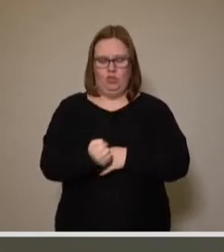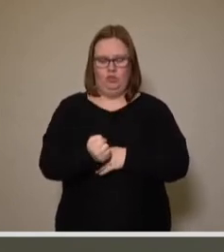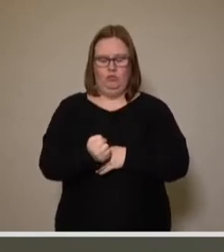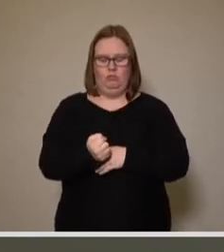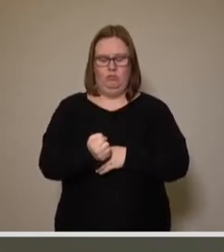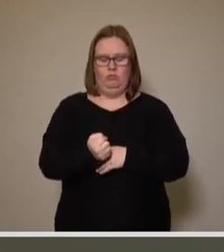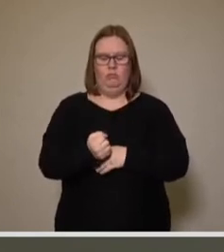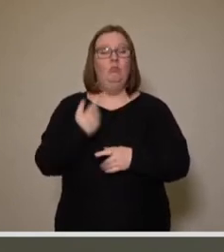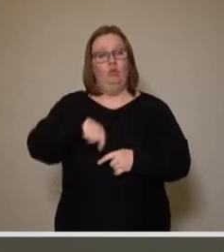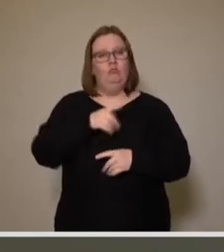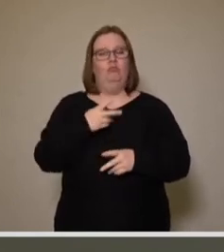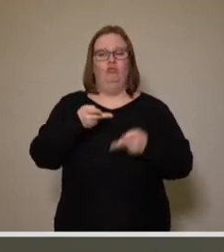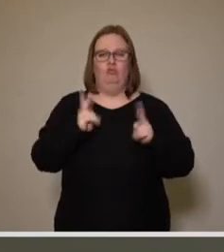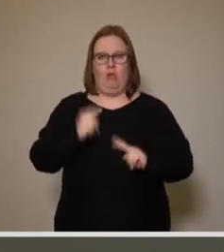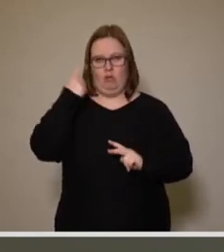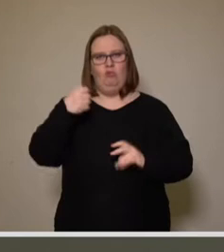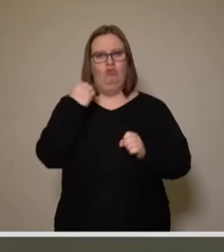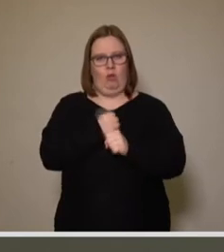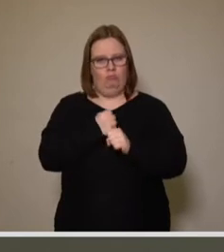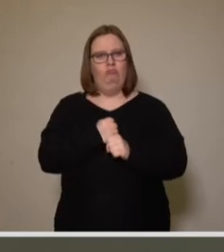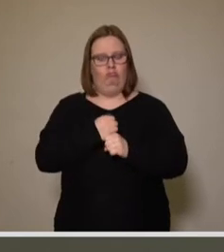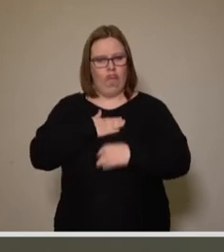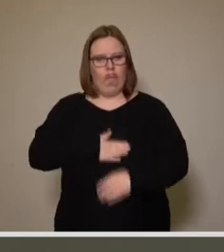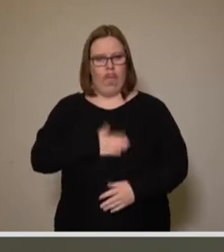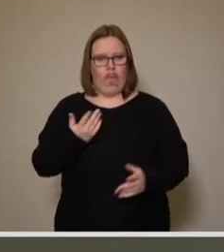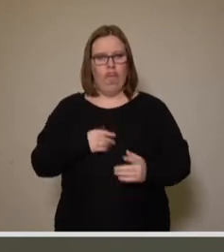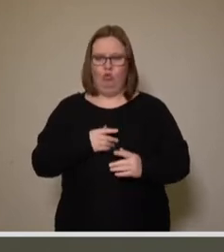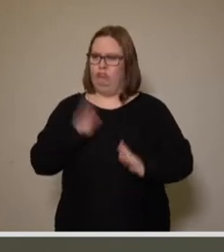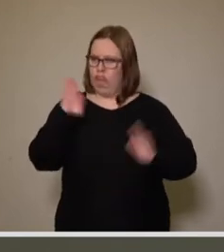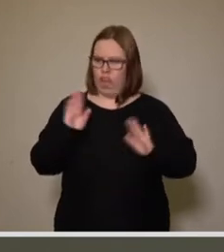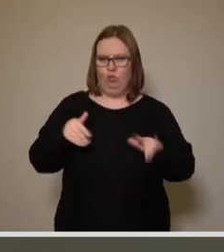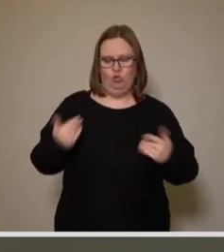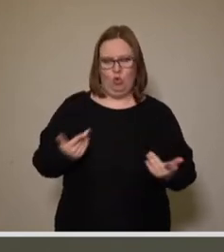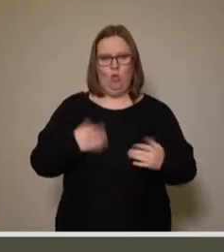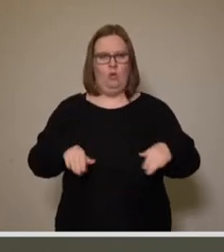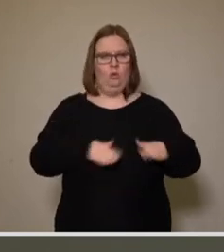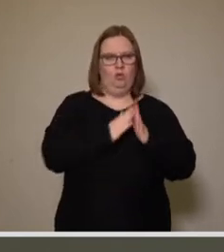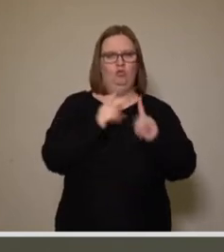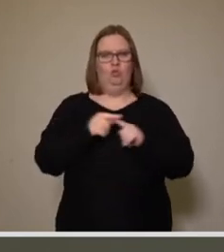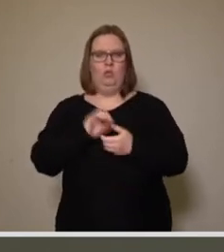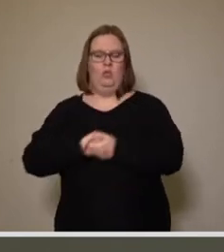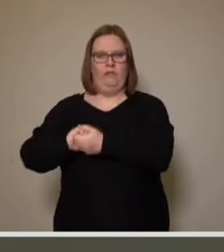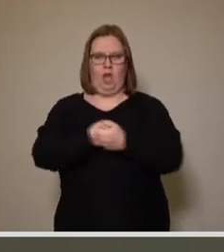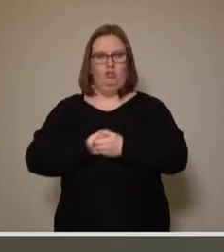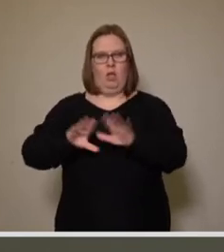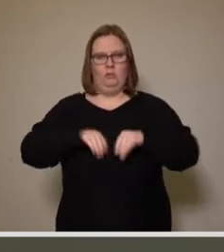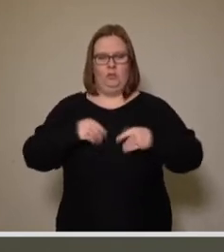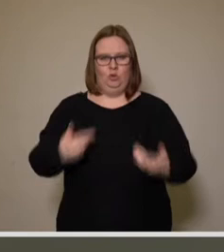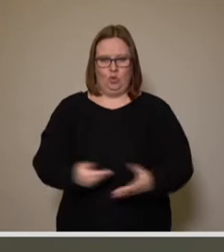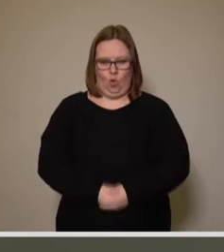Dies hat im Stadtrat stets eine Mehrheit gefunden und wurde auch von Kirchen und Gewerkschaften so akzeptiert.